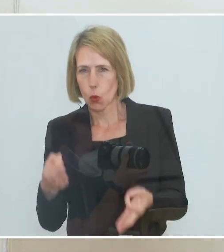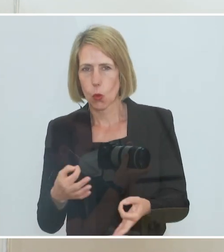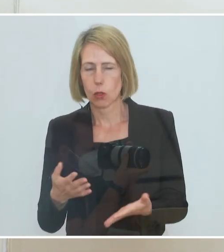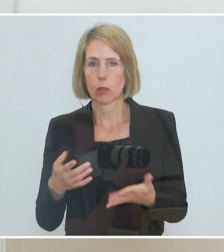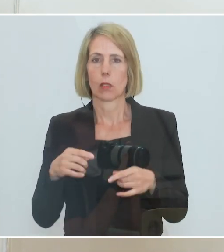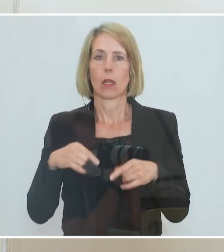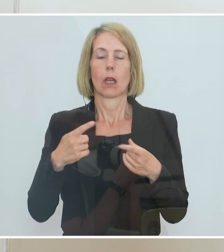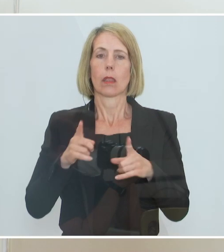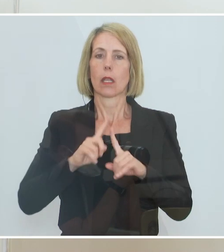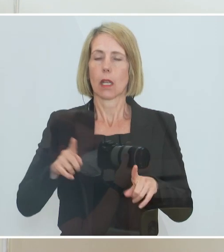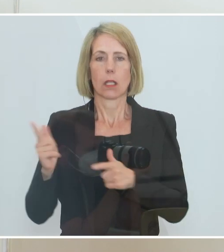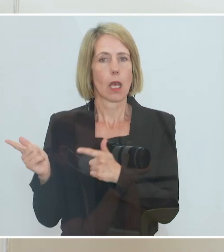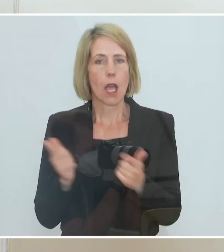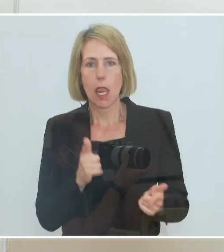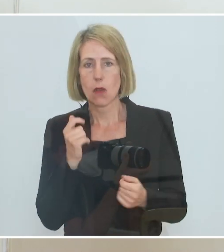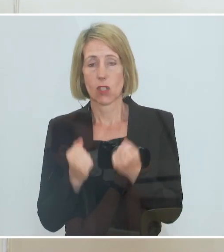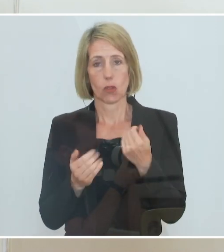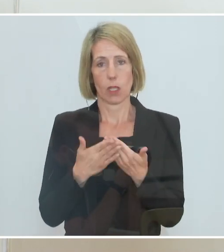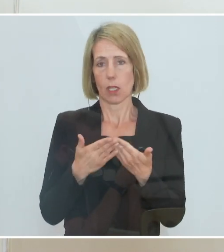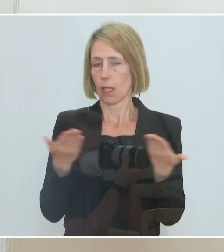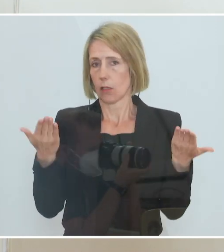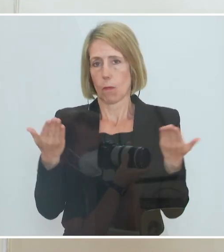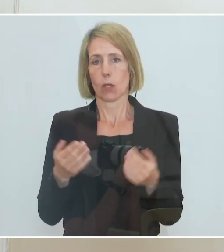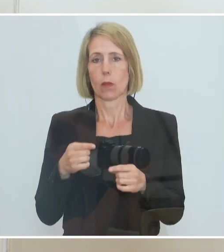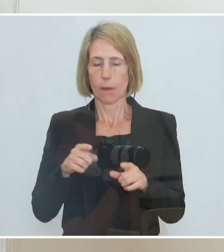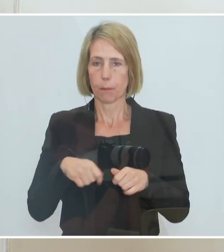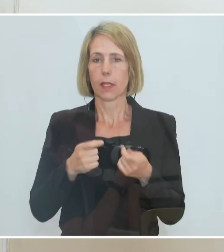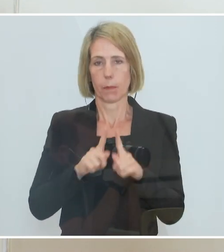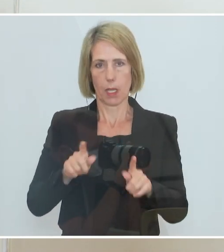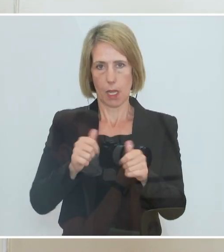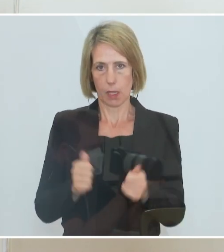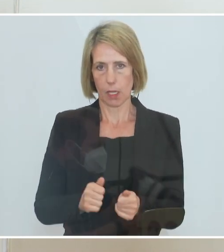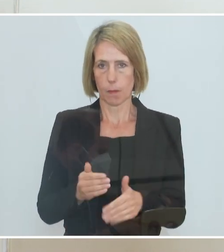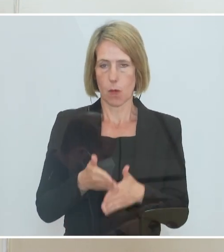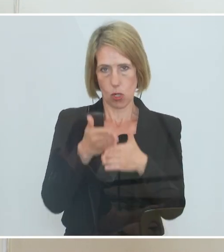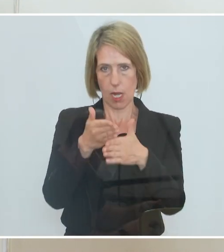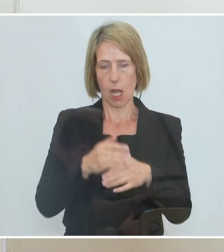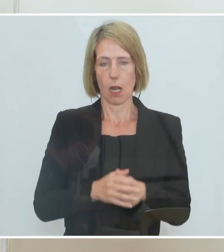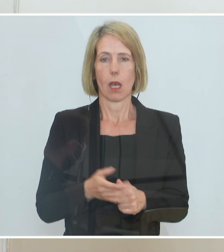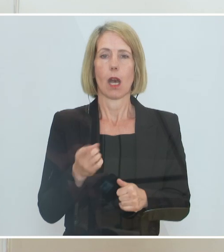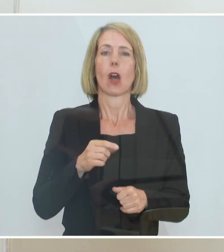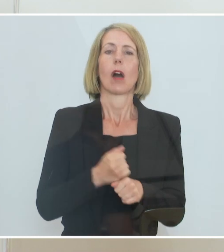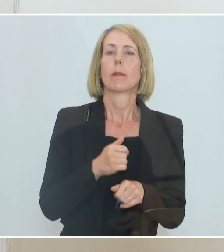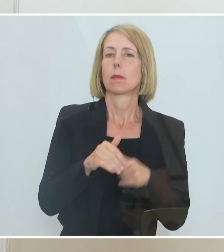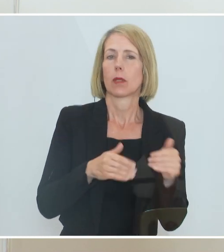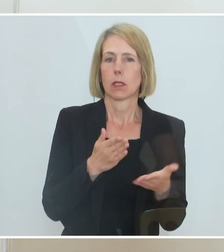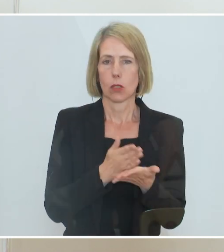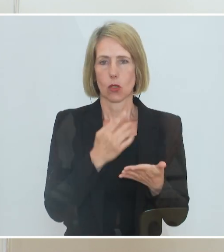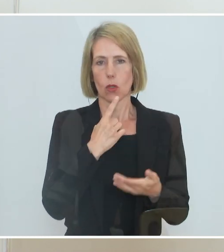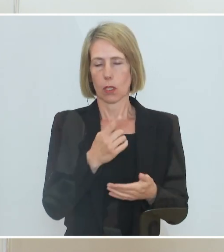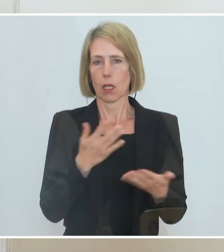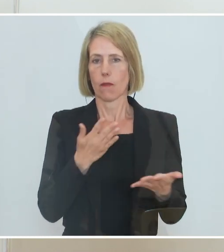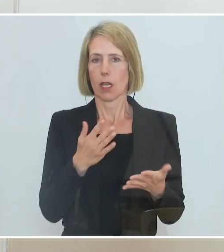Lieferschwierigkeiten haben, dass es hier ein weiteres Modell gibt. Es ist eben auch vom Arbeitsminister angesprochen worden,